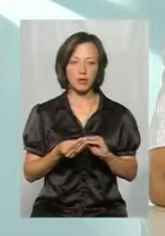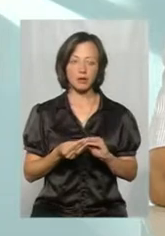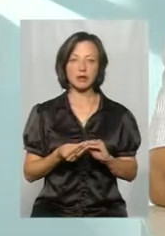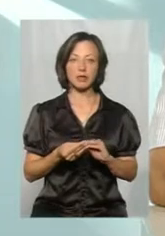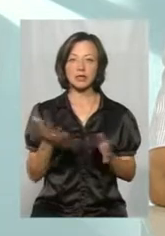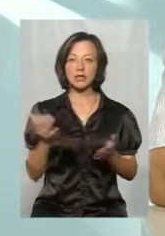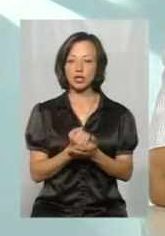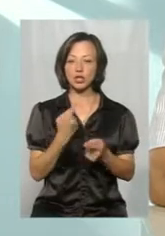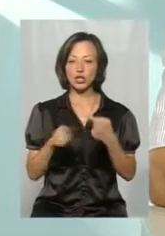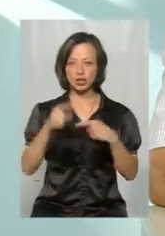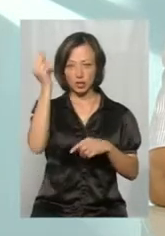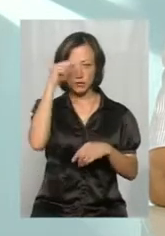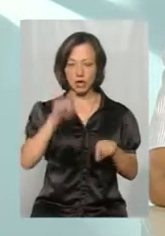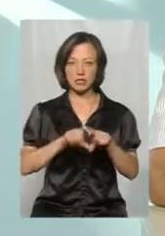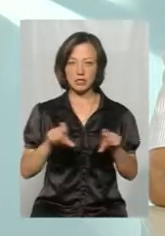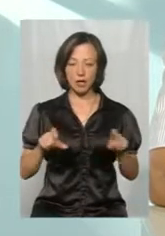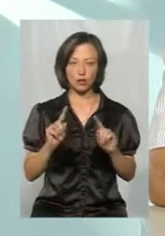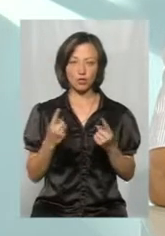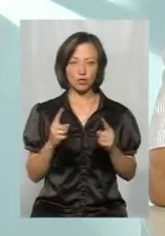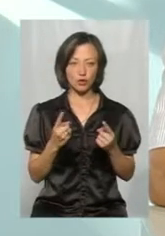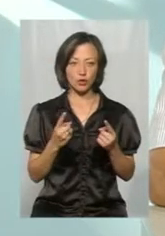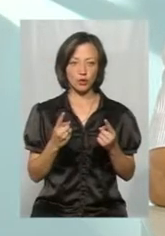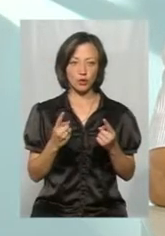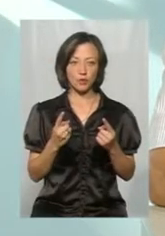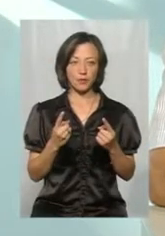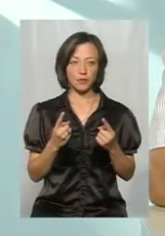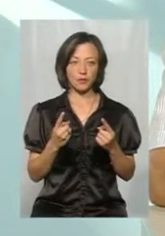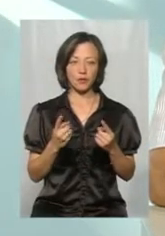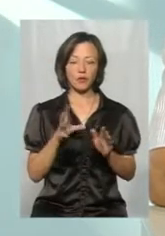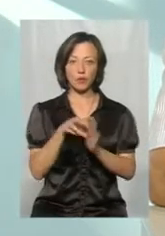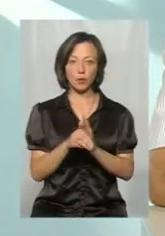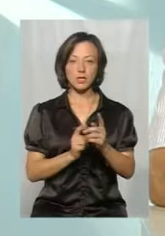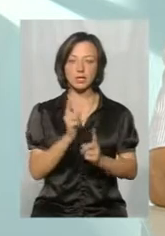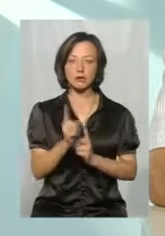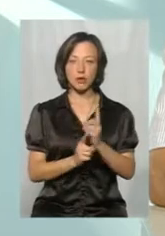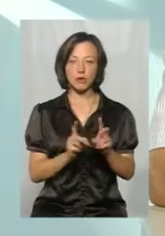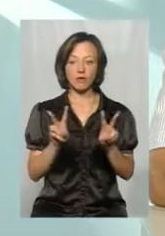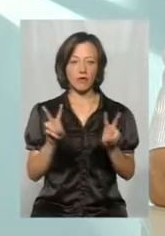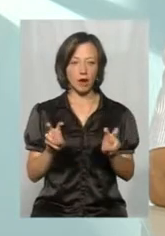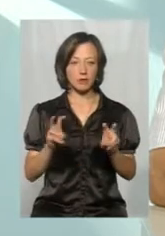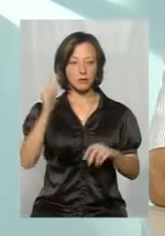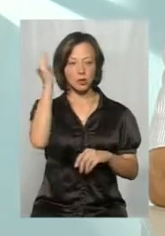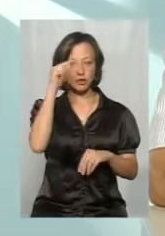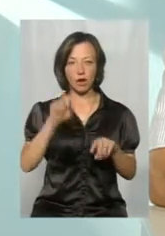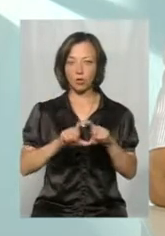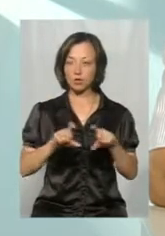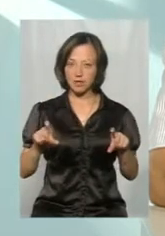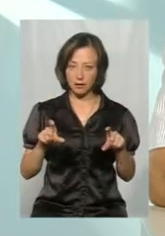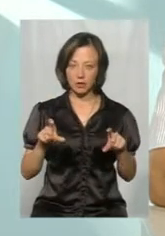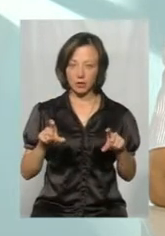знайти інший навчальний заклад. Тому що вносячи зміни у назву навчального закладу,